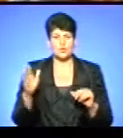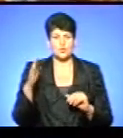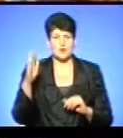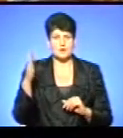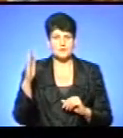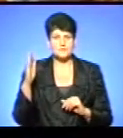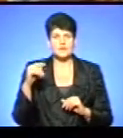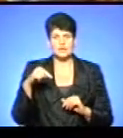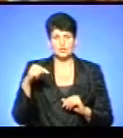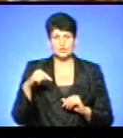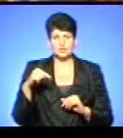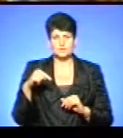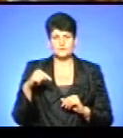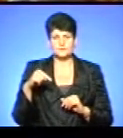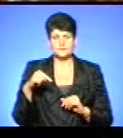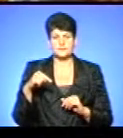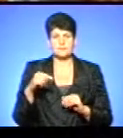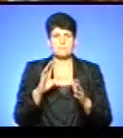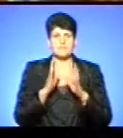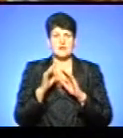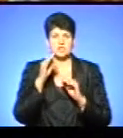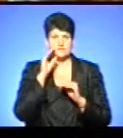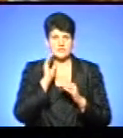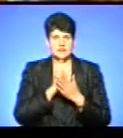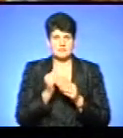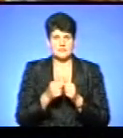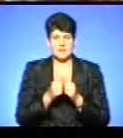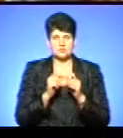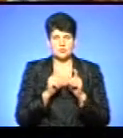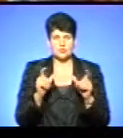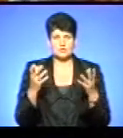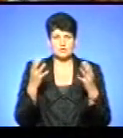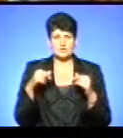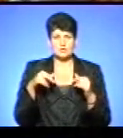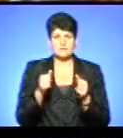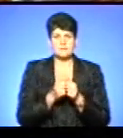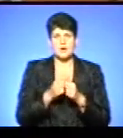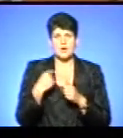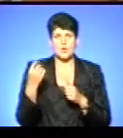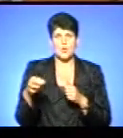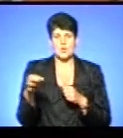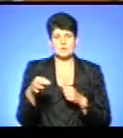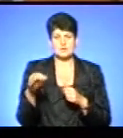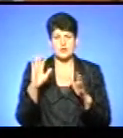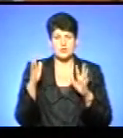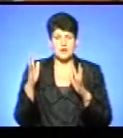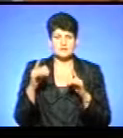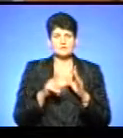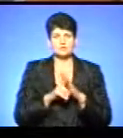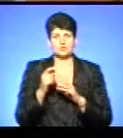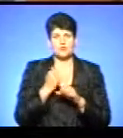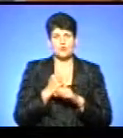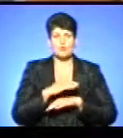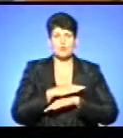Тут на парк Шевщенка біля школи, ще ходимо біля озера гуляти. Але спочатку ми робимо